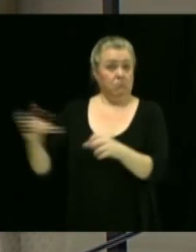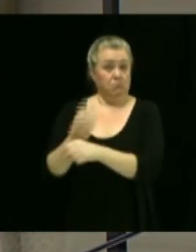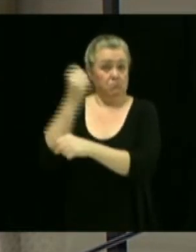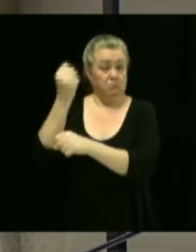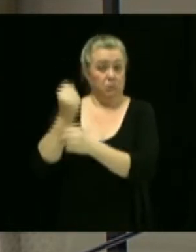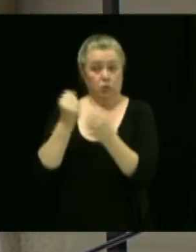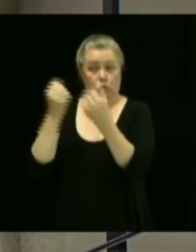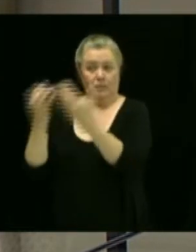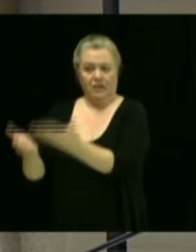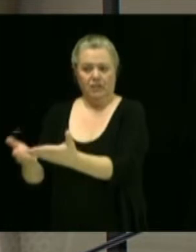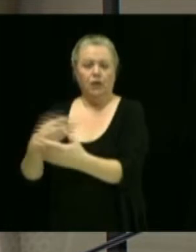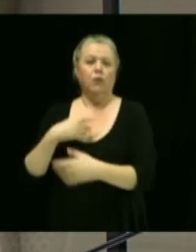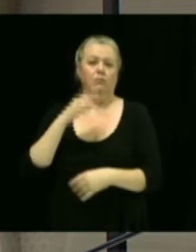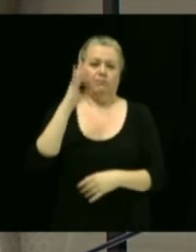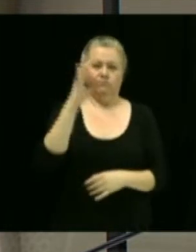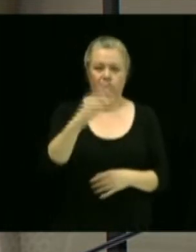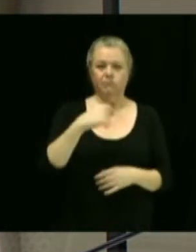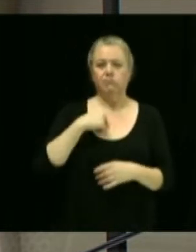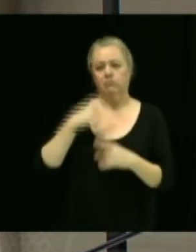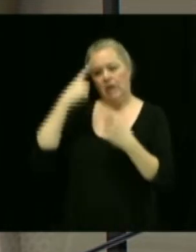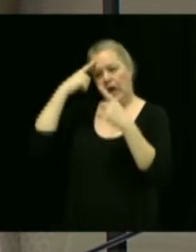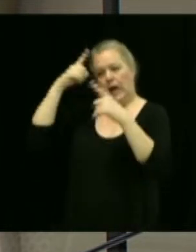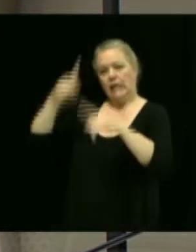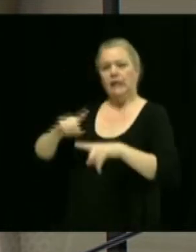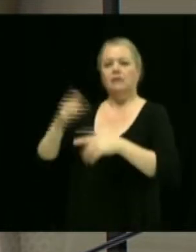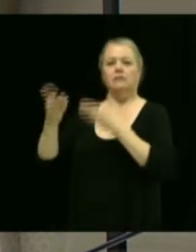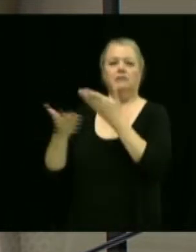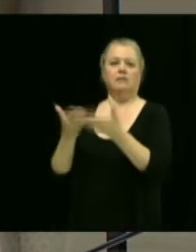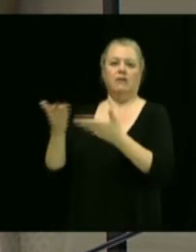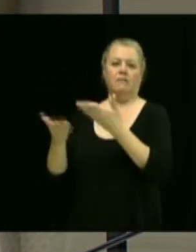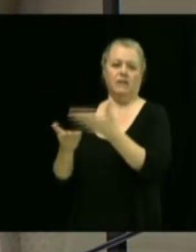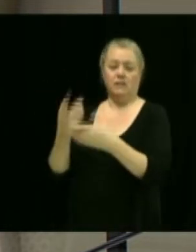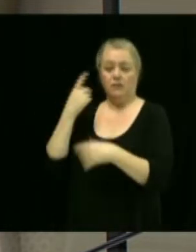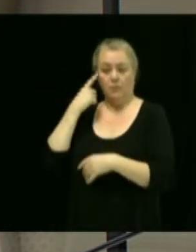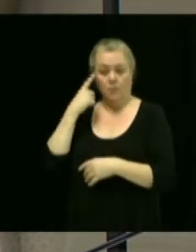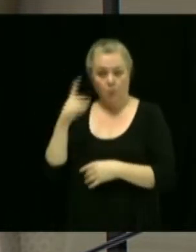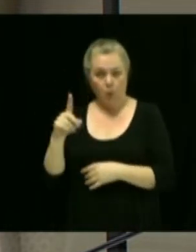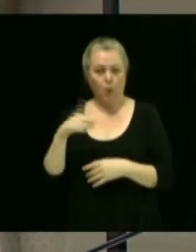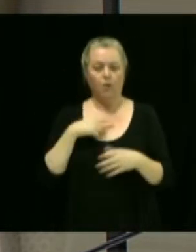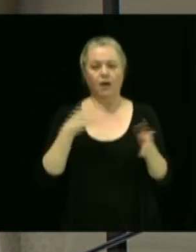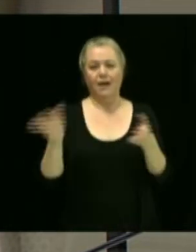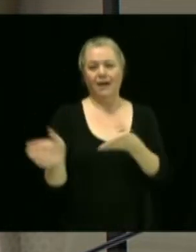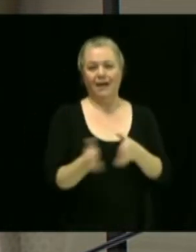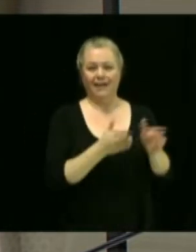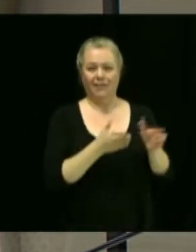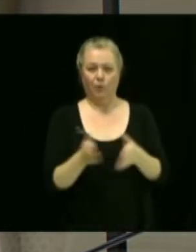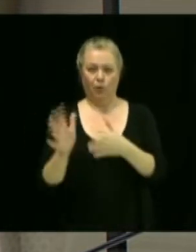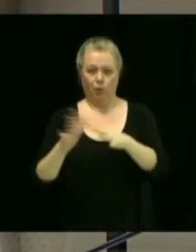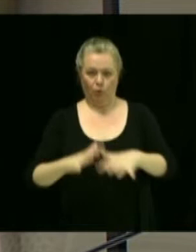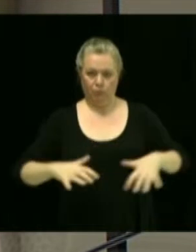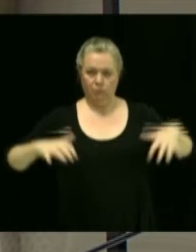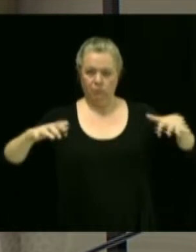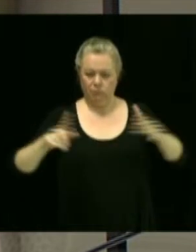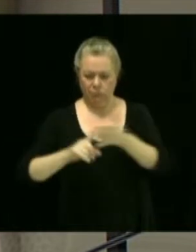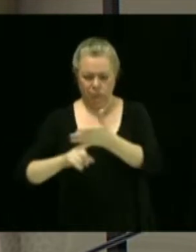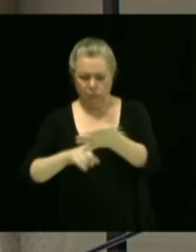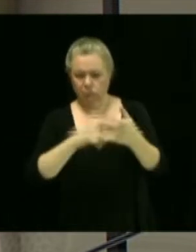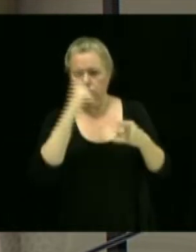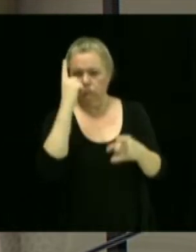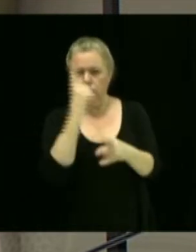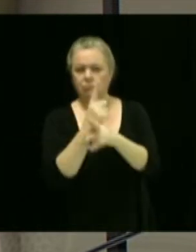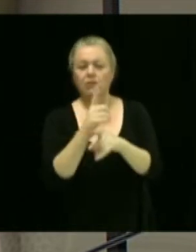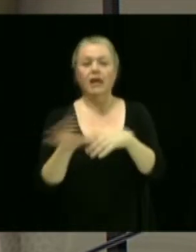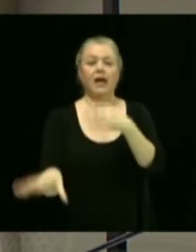conclure une entente de service avec le Collège concernant la mise aux normes de son aréna et l'ajout d'un gymnase, afin que ce dernier soit